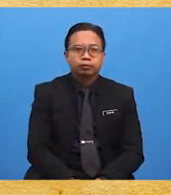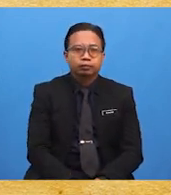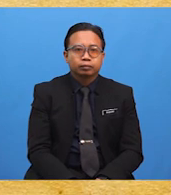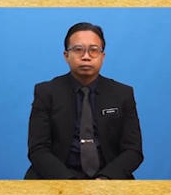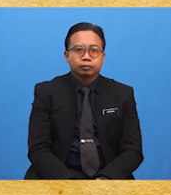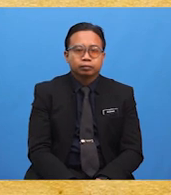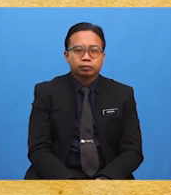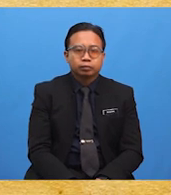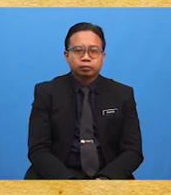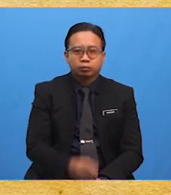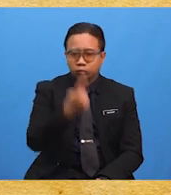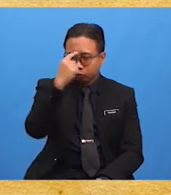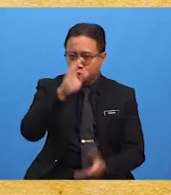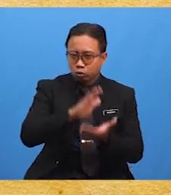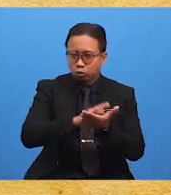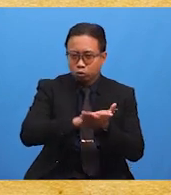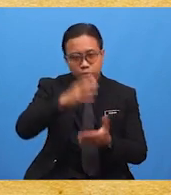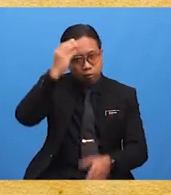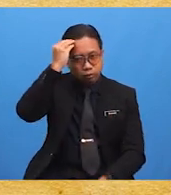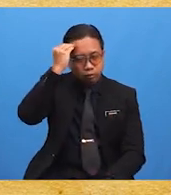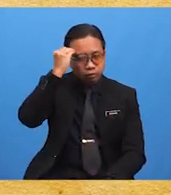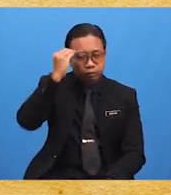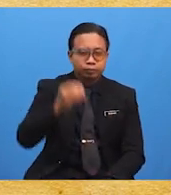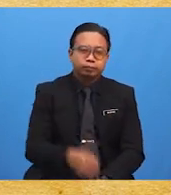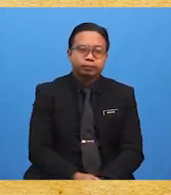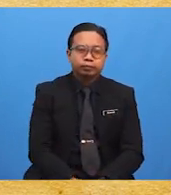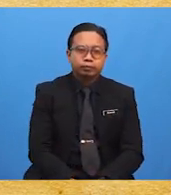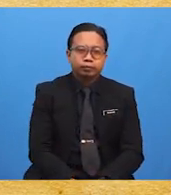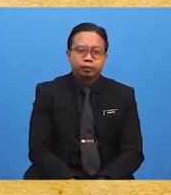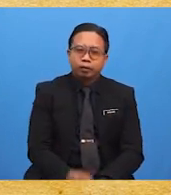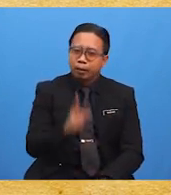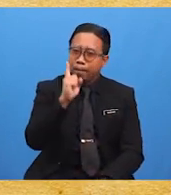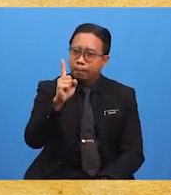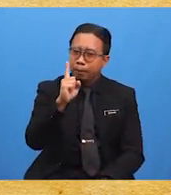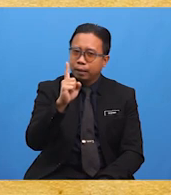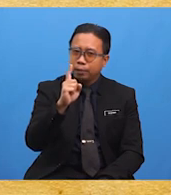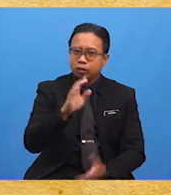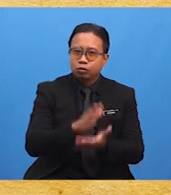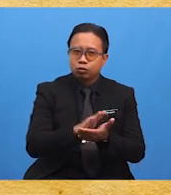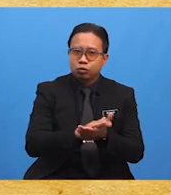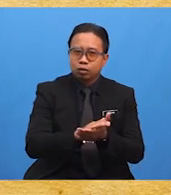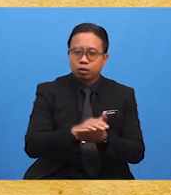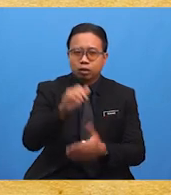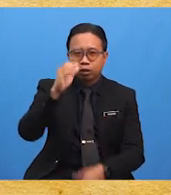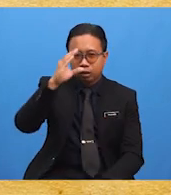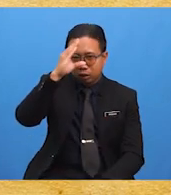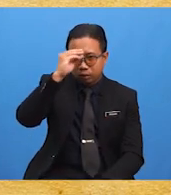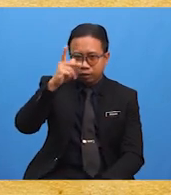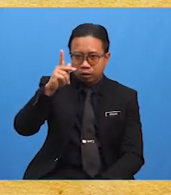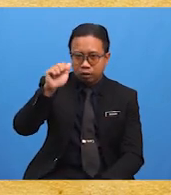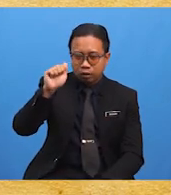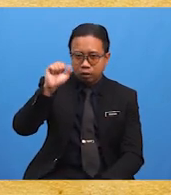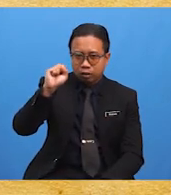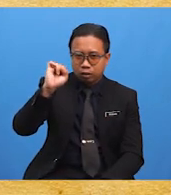Untuk Sekolah Melayu pula Sekolah Melayu yang pertama ialah Sekolah Abang Kasim di